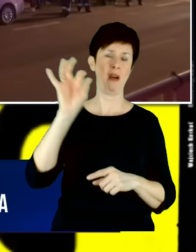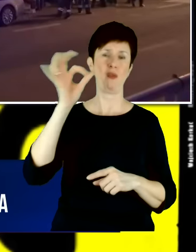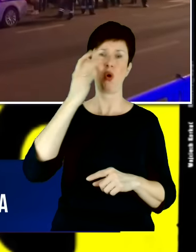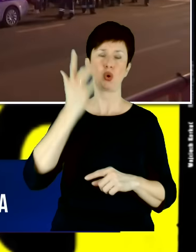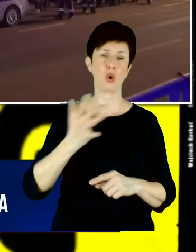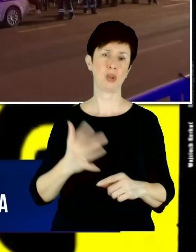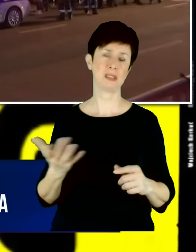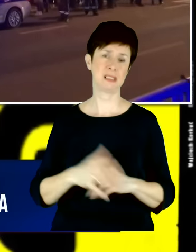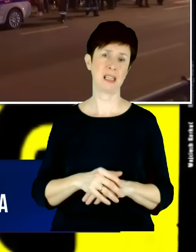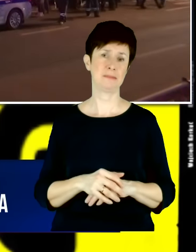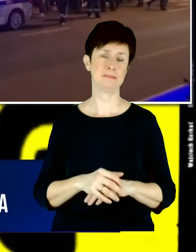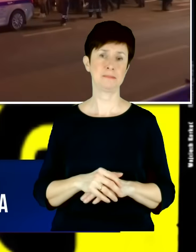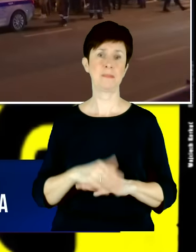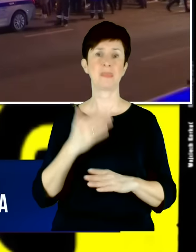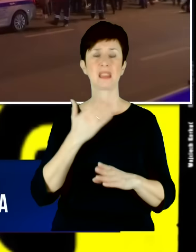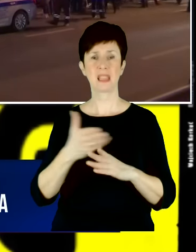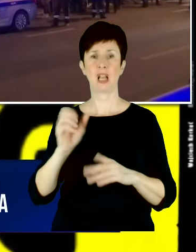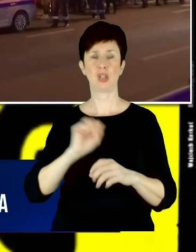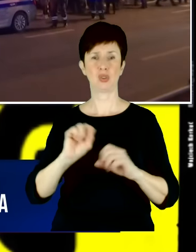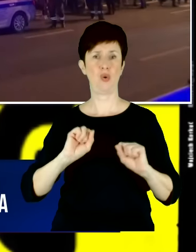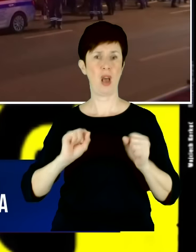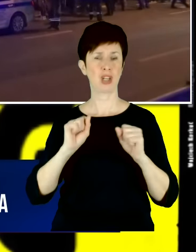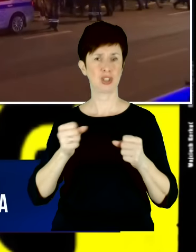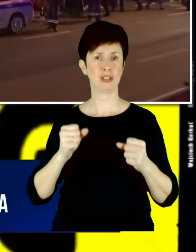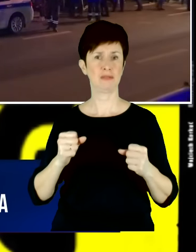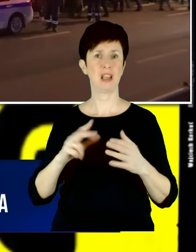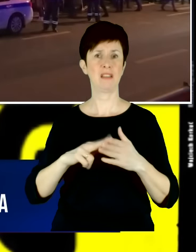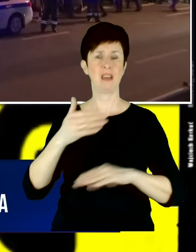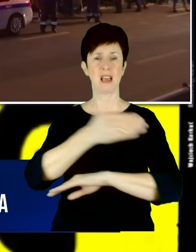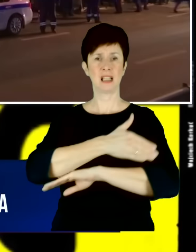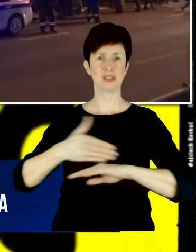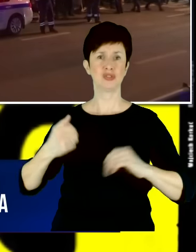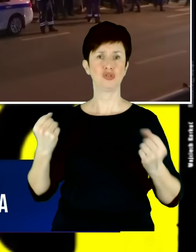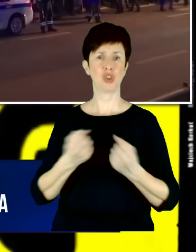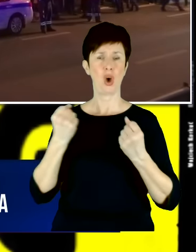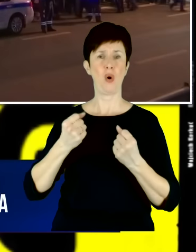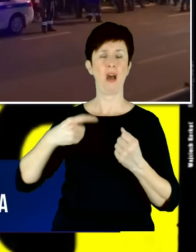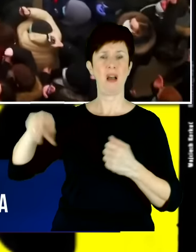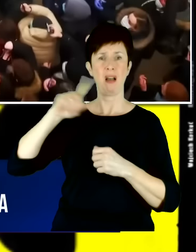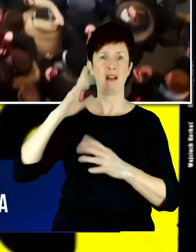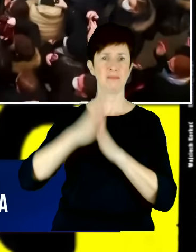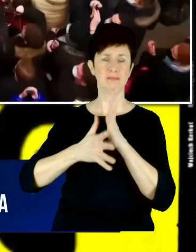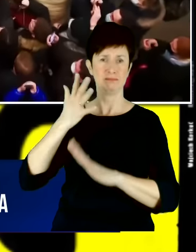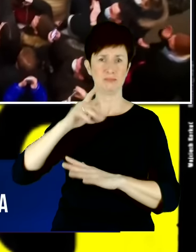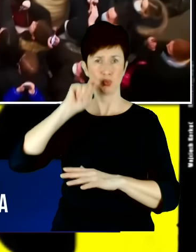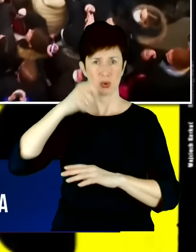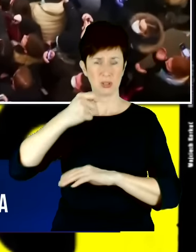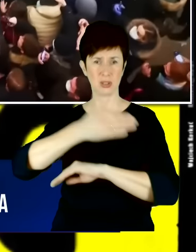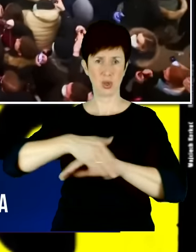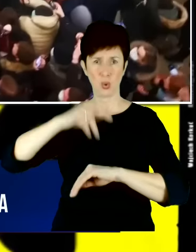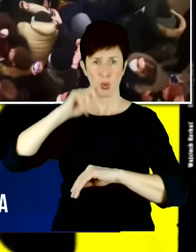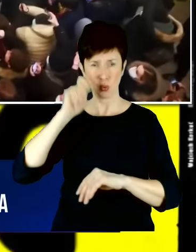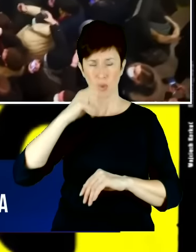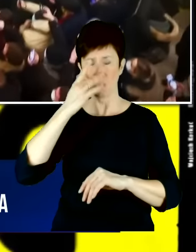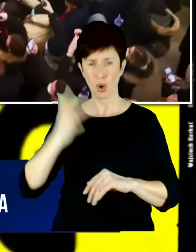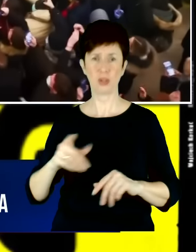wciąż bardzo aktywne działania militarne na froncie przeciwko Ukrainie. Mamy bardzo jednoznaczne sygnały o wzroście